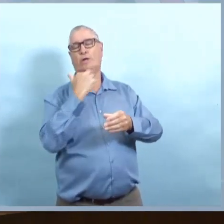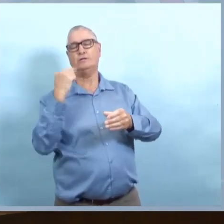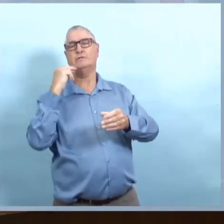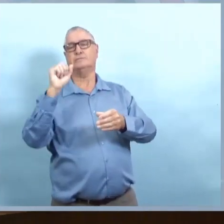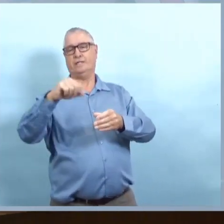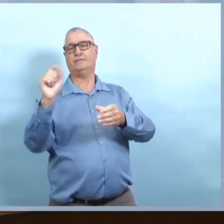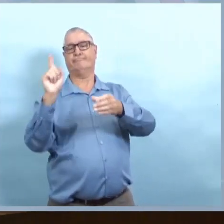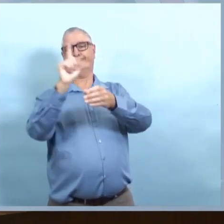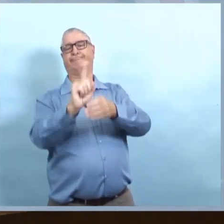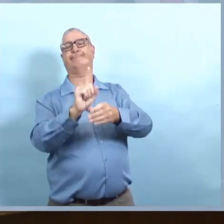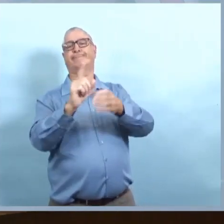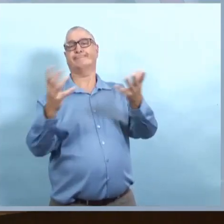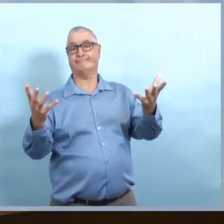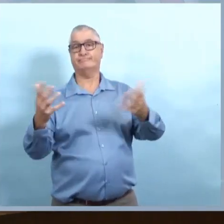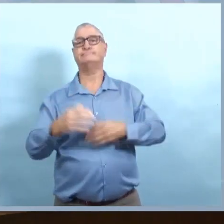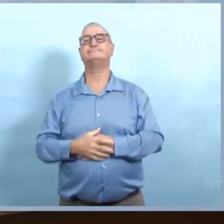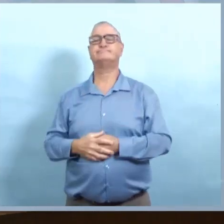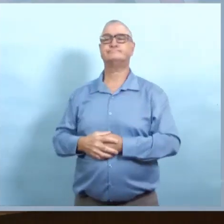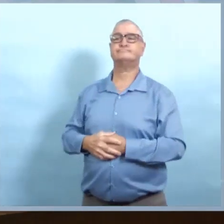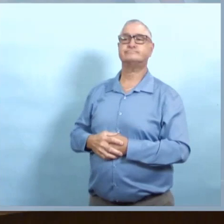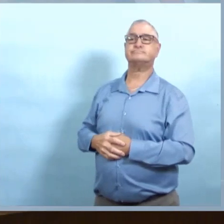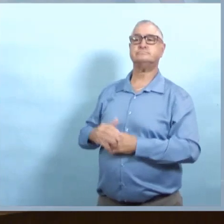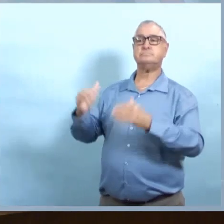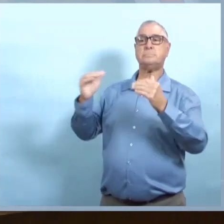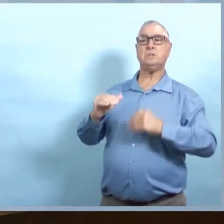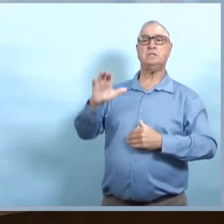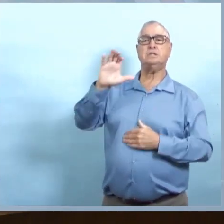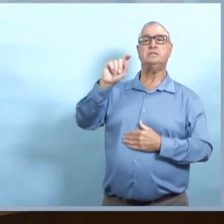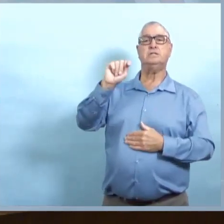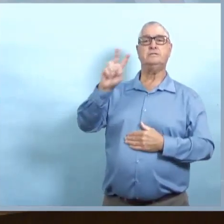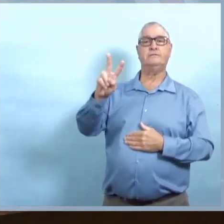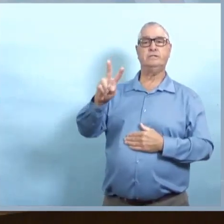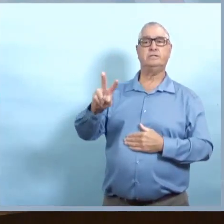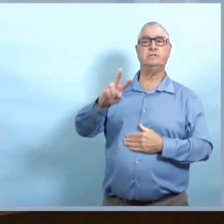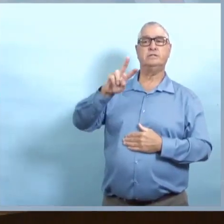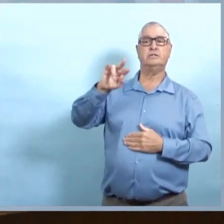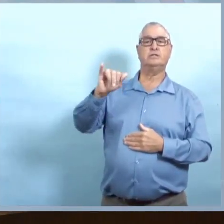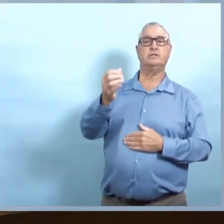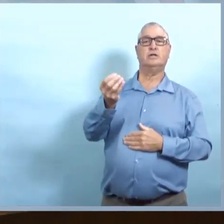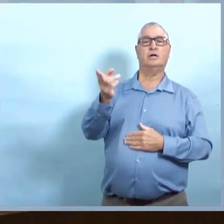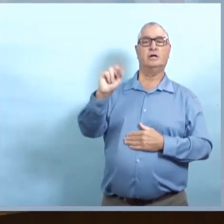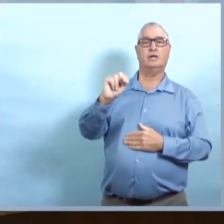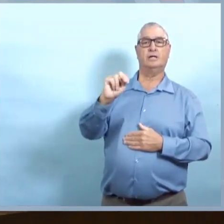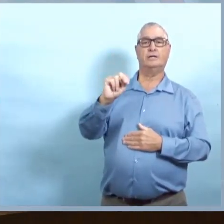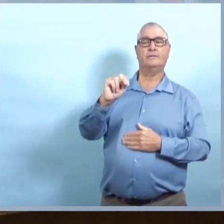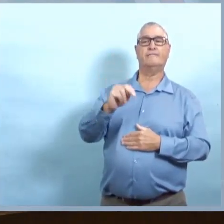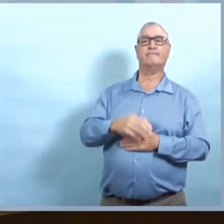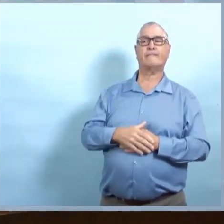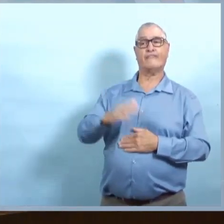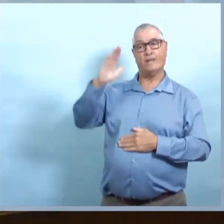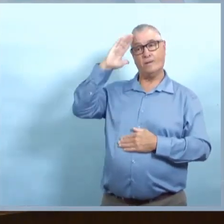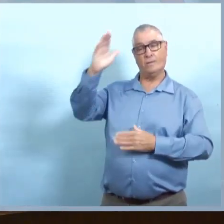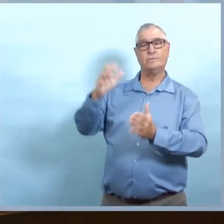ça veut dire qu'ils l'ont acquis là? Non, ils ne sont pas nécessairement liés à cela, mais c'était le chiffre